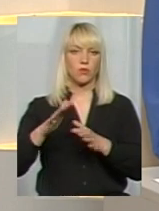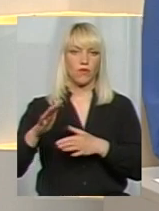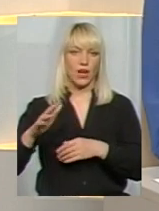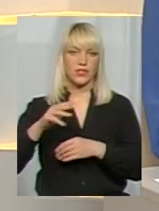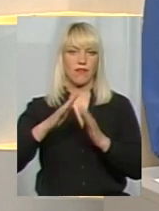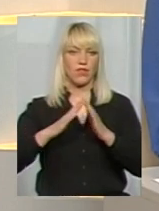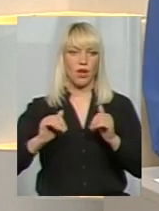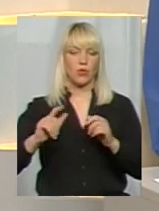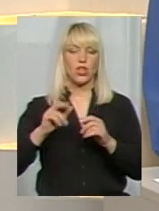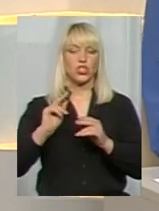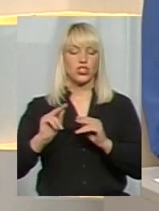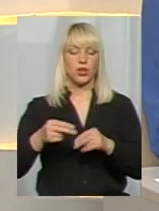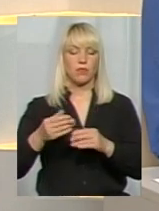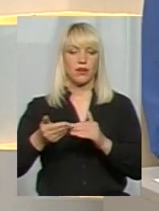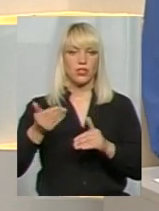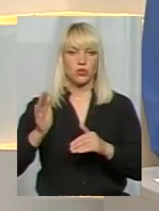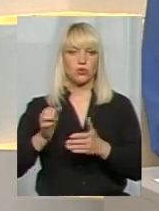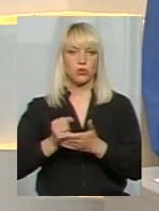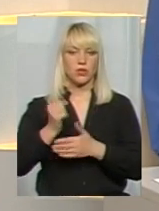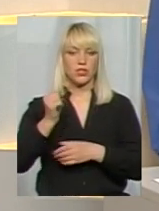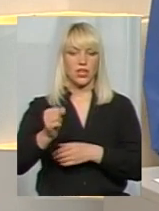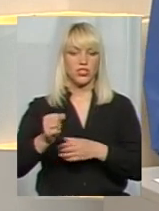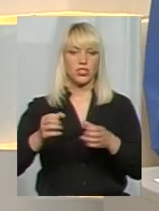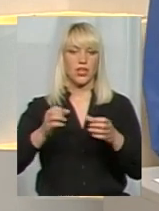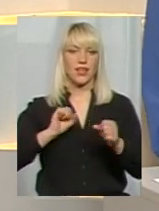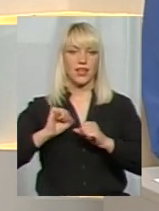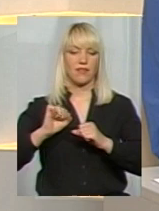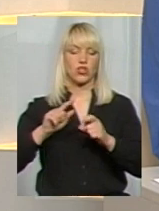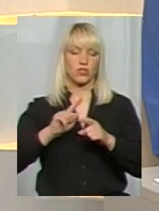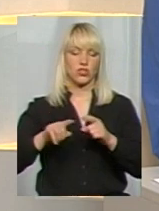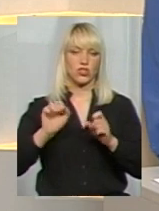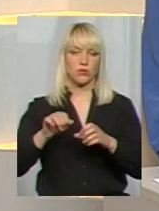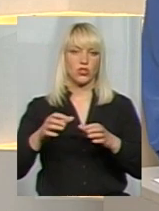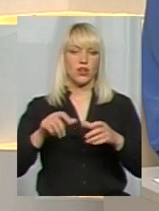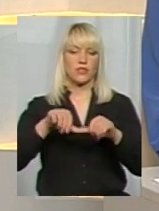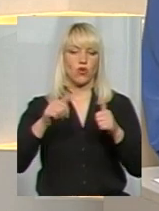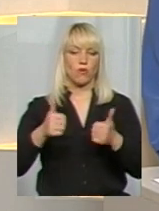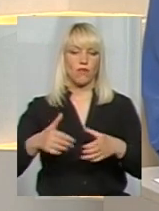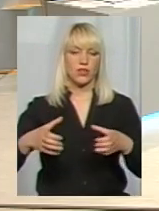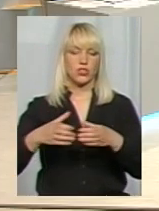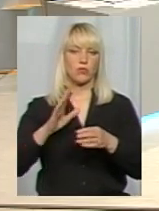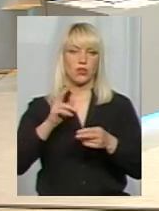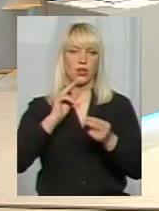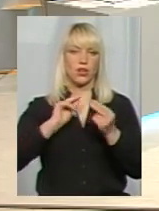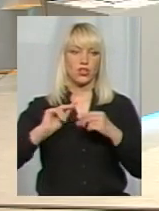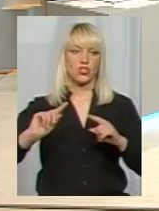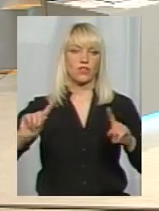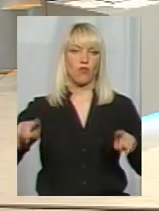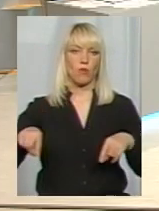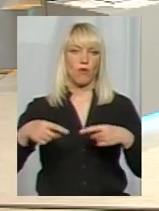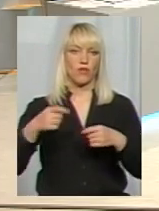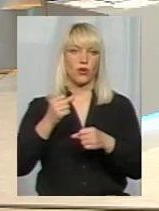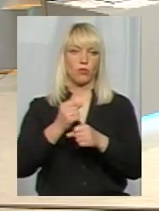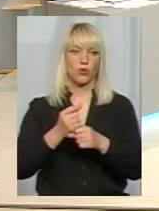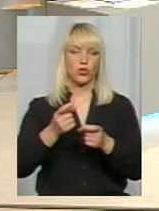раніше призначений буде керівник, тим, звичайно, швидше він може сформувати штат і тим краще буде організована вся робота. І долучаємо до